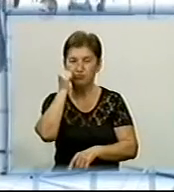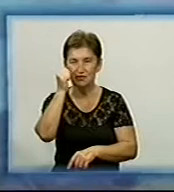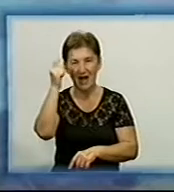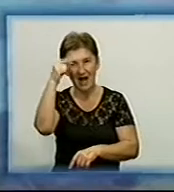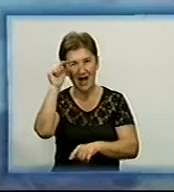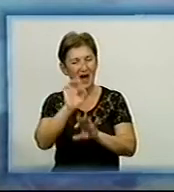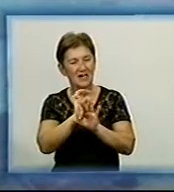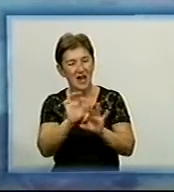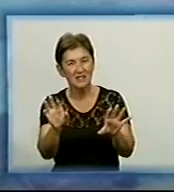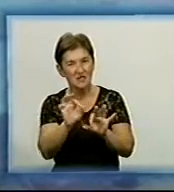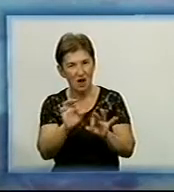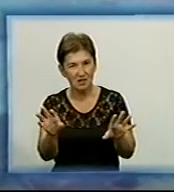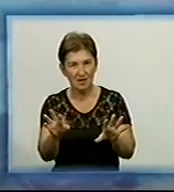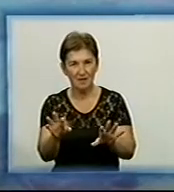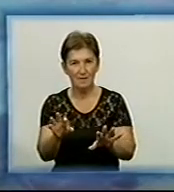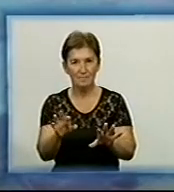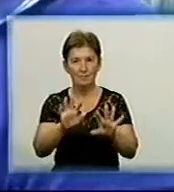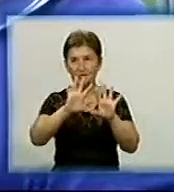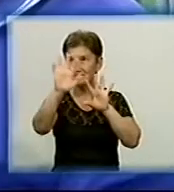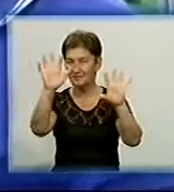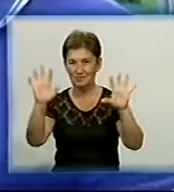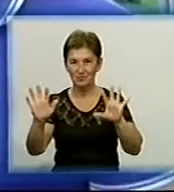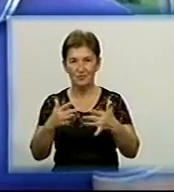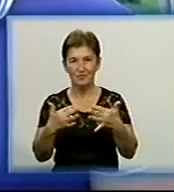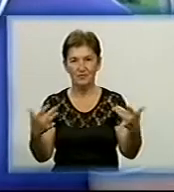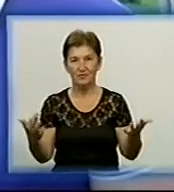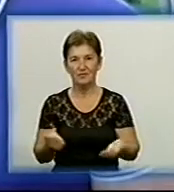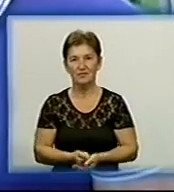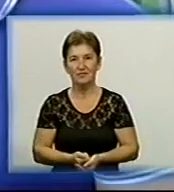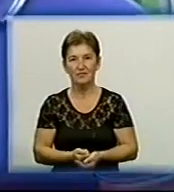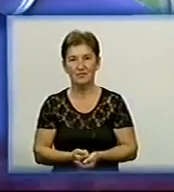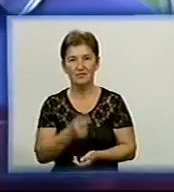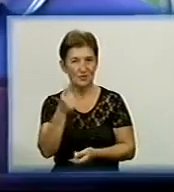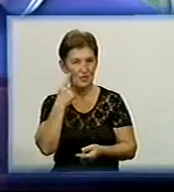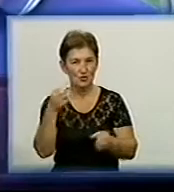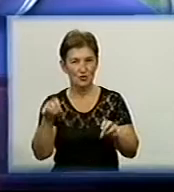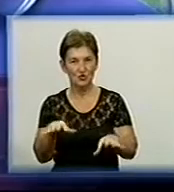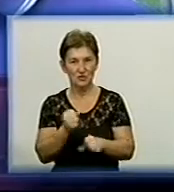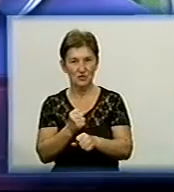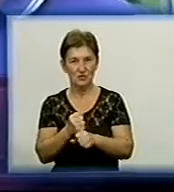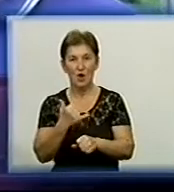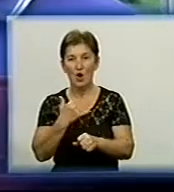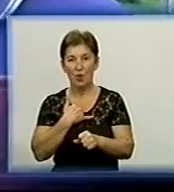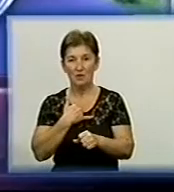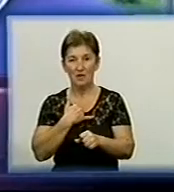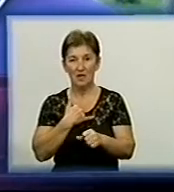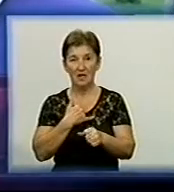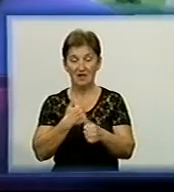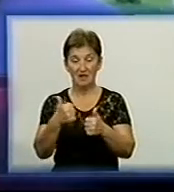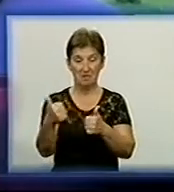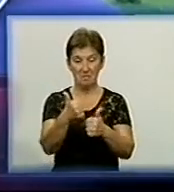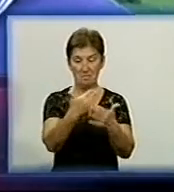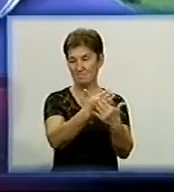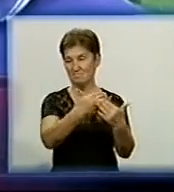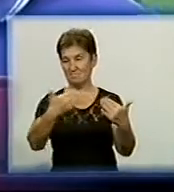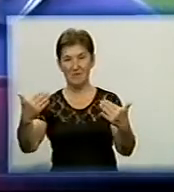ще на птахові безліч краєвидів Зовсім в задній часті Ігор вирішив зробити ніч Тобто у нас вперед якби день, а ззади ніч